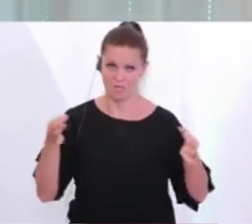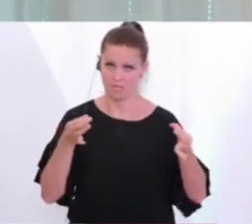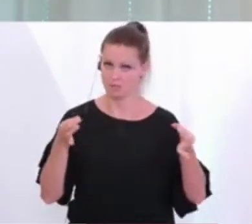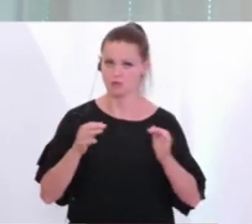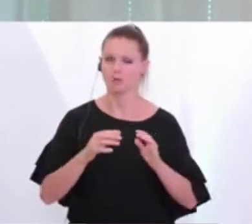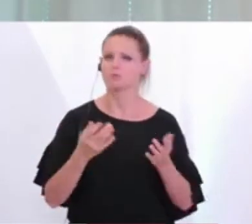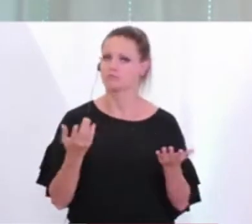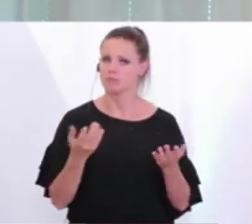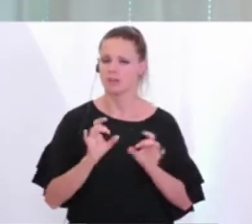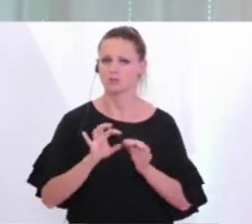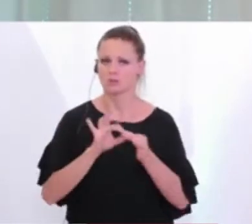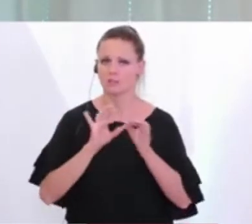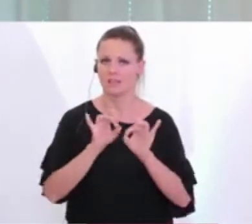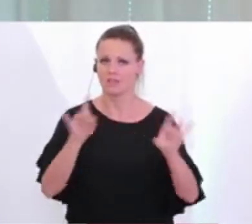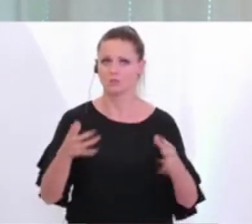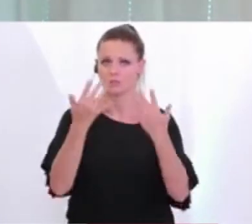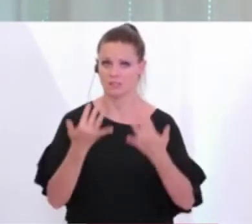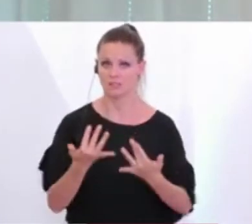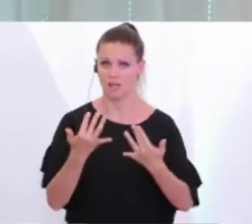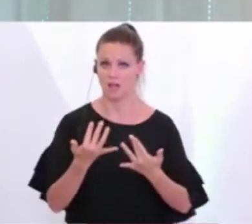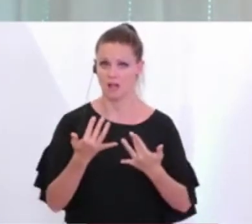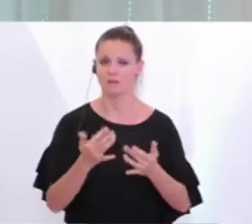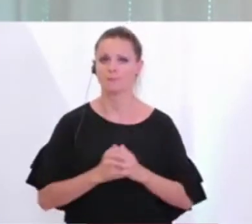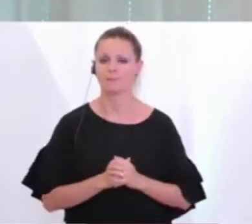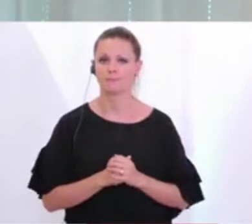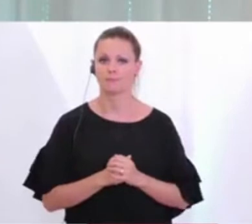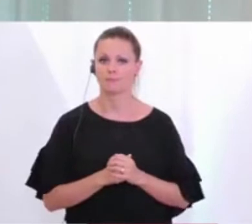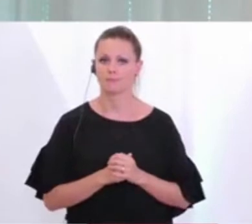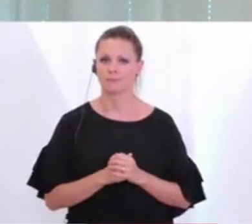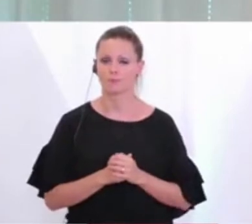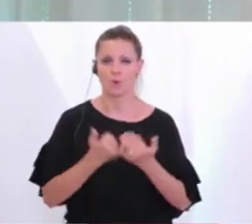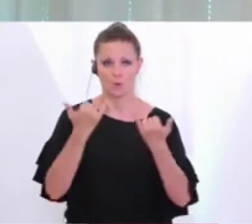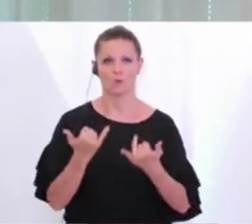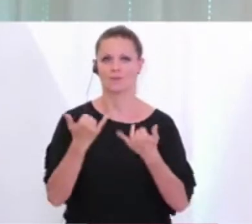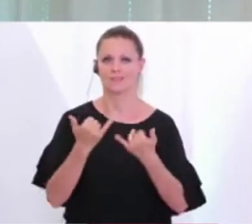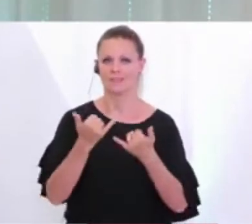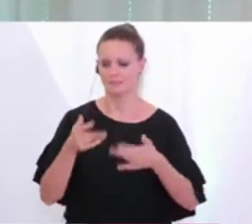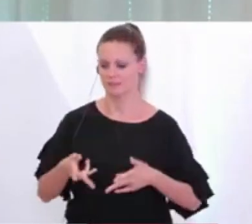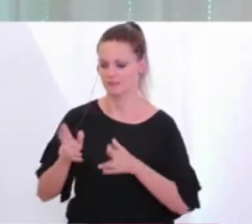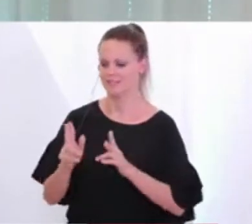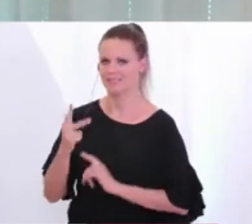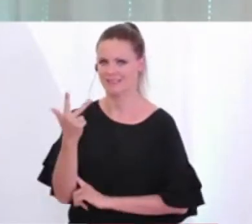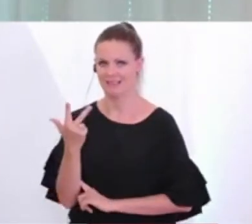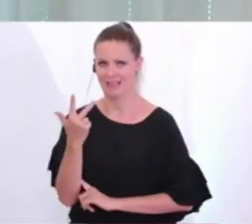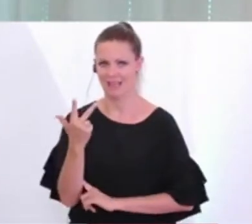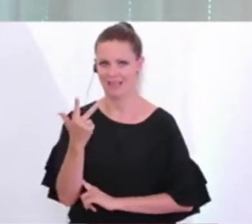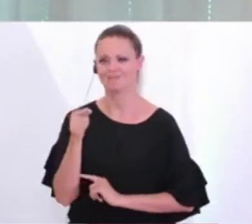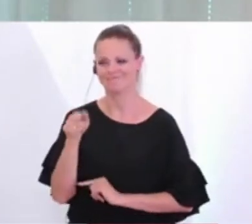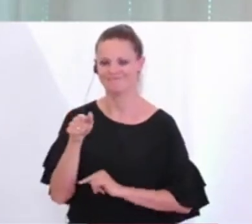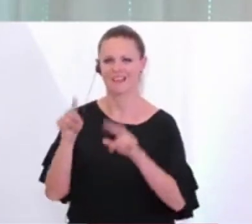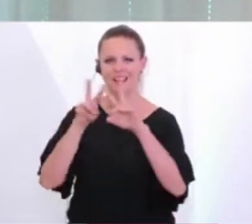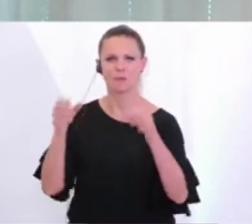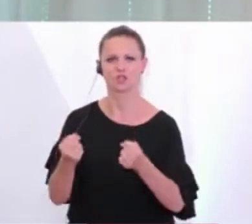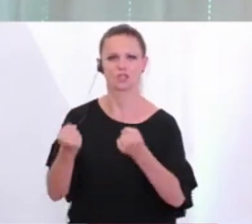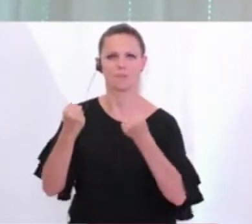die Infektionszahlen betrifft, in diesen Bereichen, die von den Öffnungen betroffen waren. Und jetzt sind wir in der Phase 3, in dieser Phase der Stabilisierung,